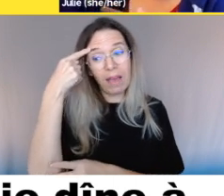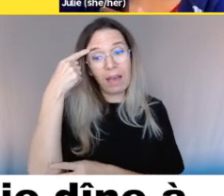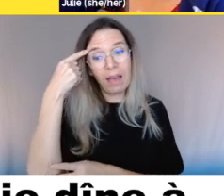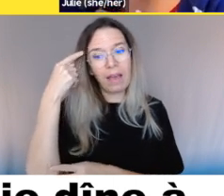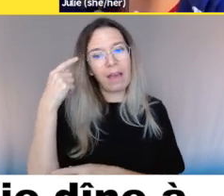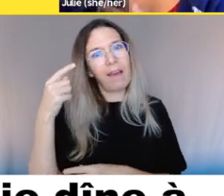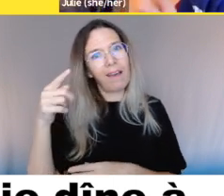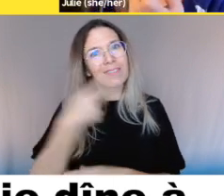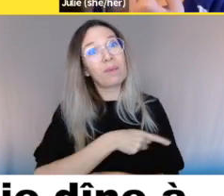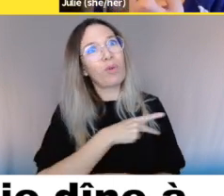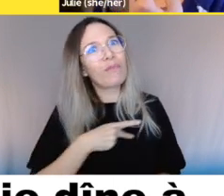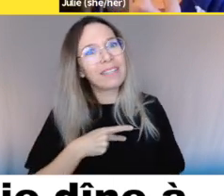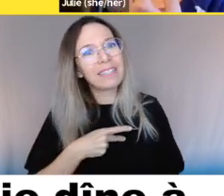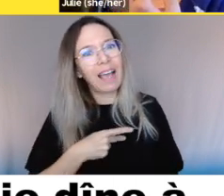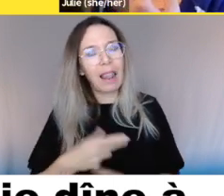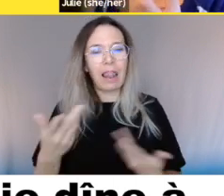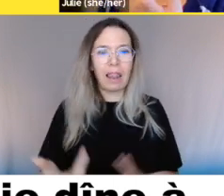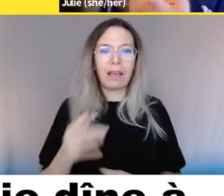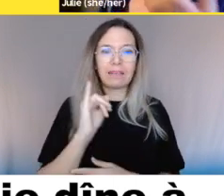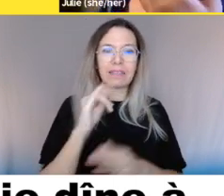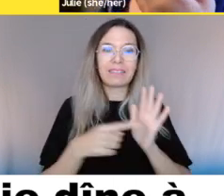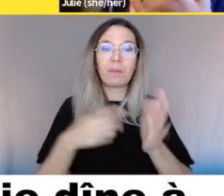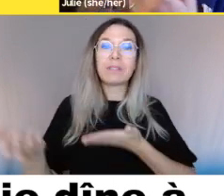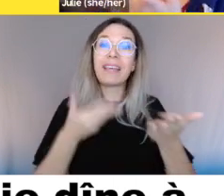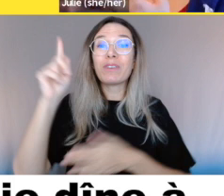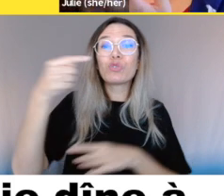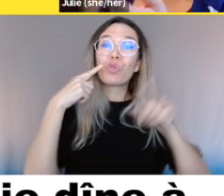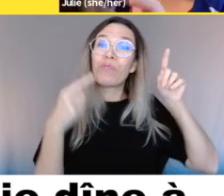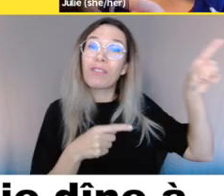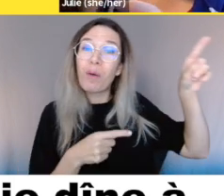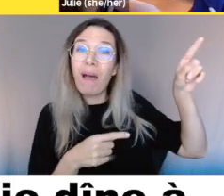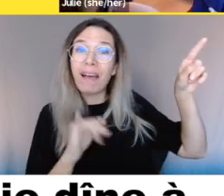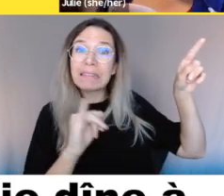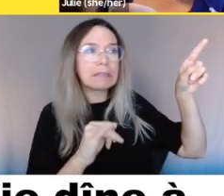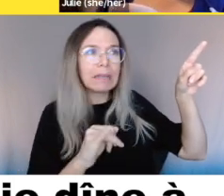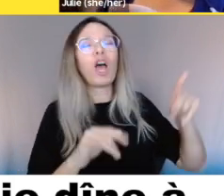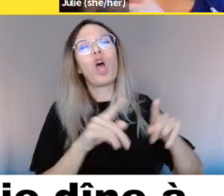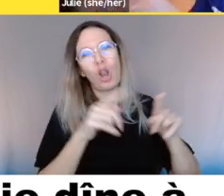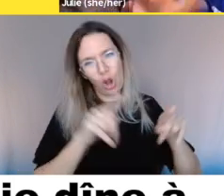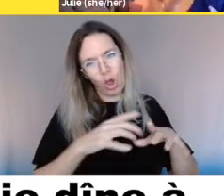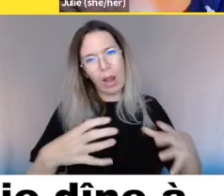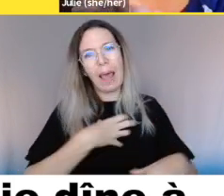Et encore, ici, on pense aux limites des ressources financières et le bon fonctionnement de l'entreprise.